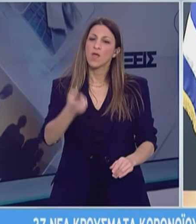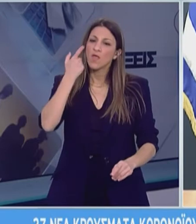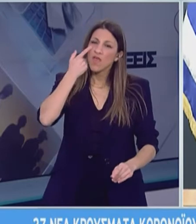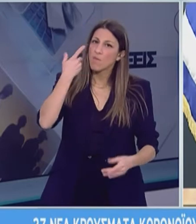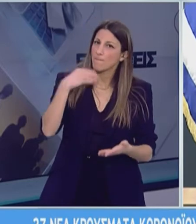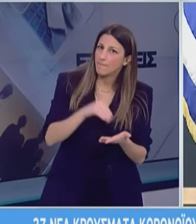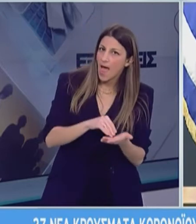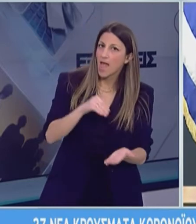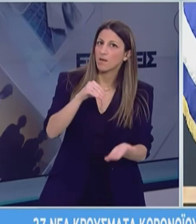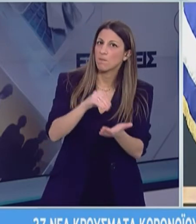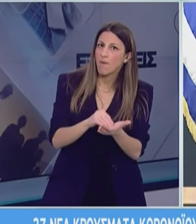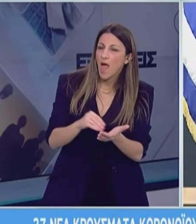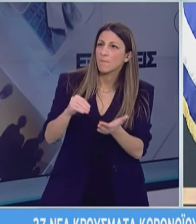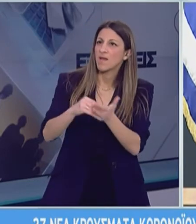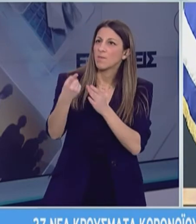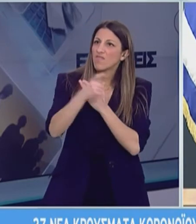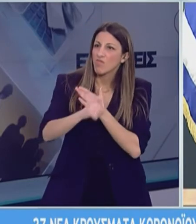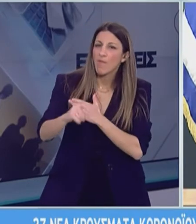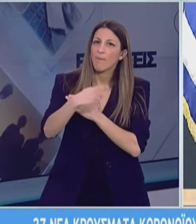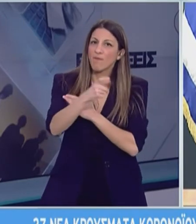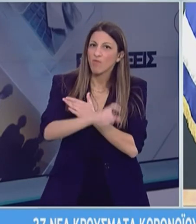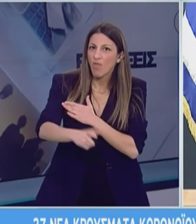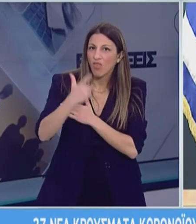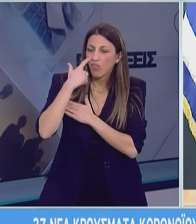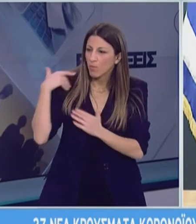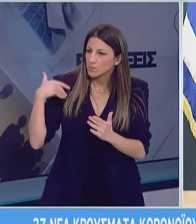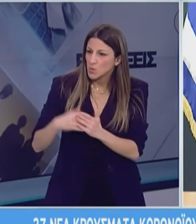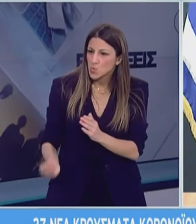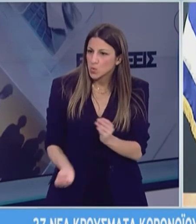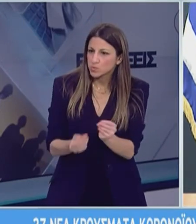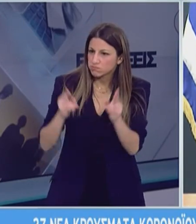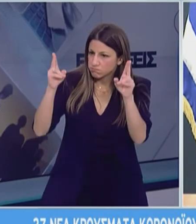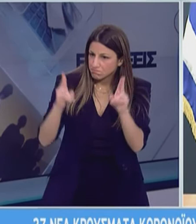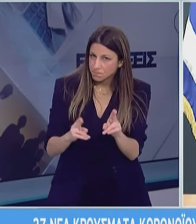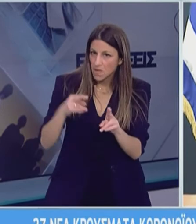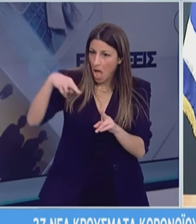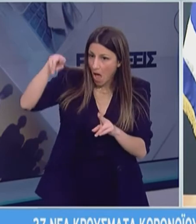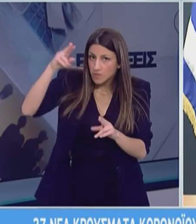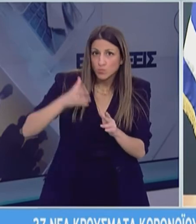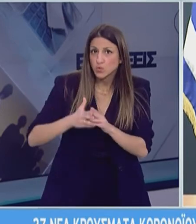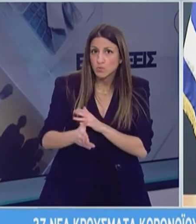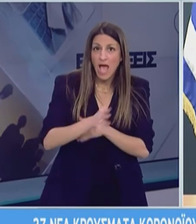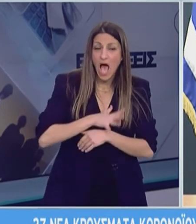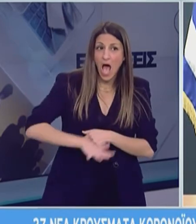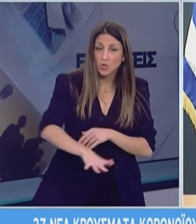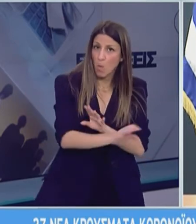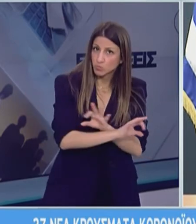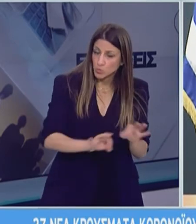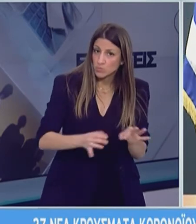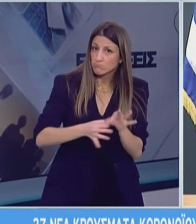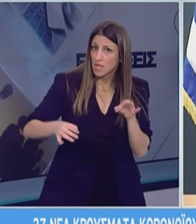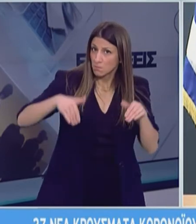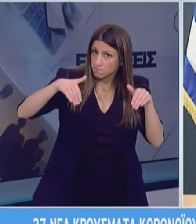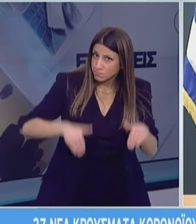επαναξιολογούνται συνέχεια με βάση το τι γίνεται, το τι κρούσματα έχουμε, το τι πορεία έχει νόσο στον πληθυσμό και γι' αυτό θα γίνουν κι